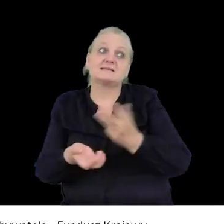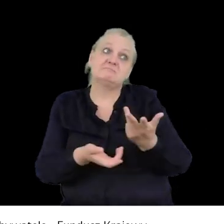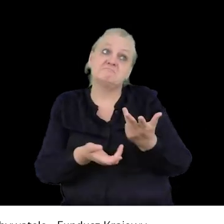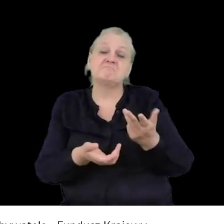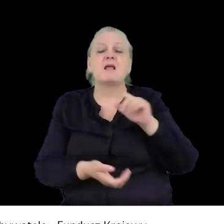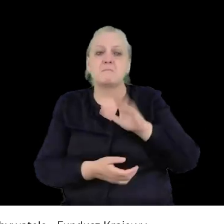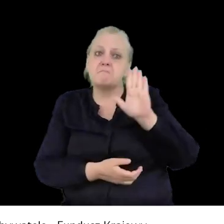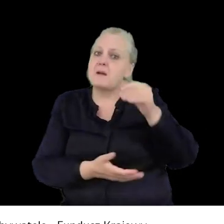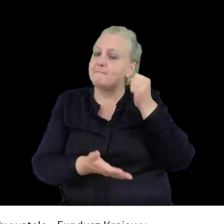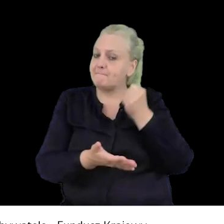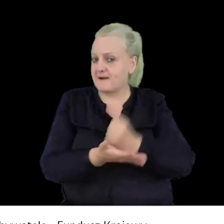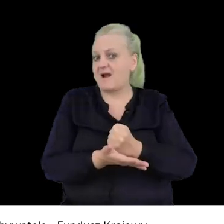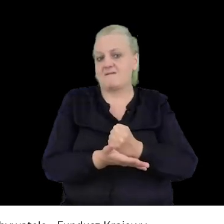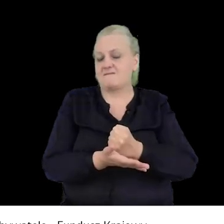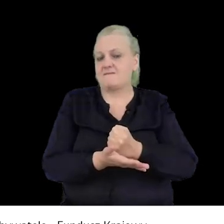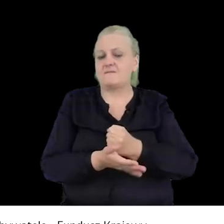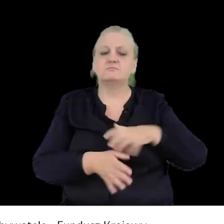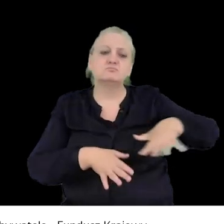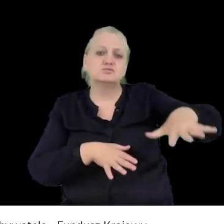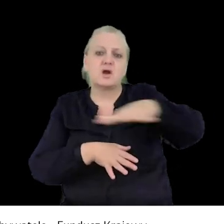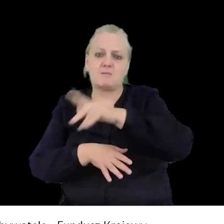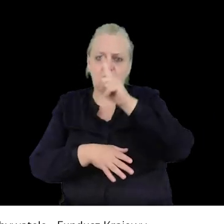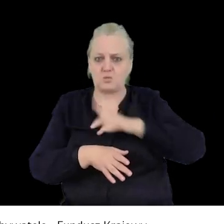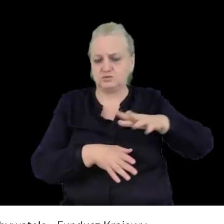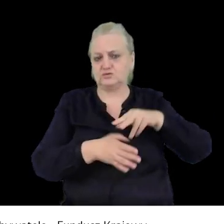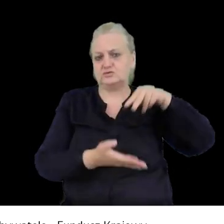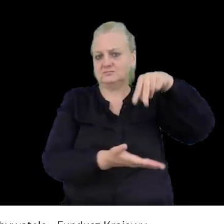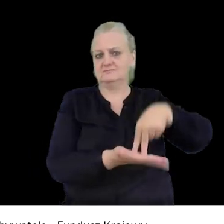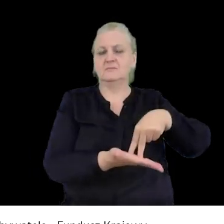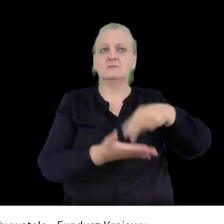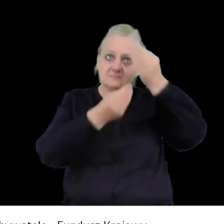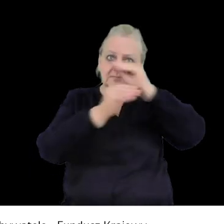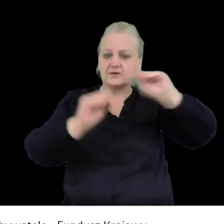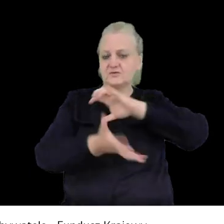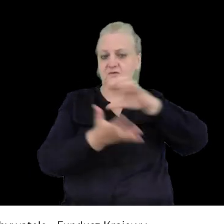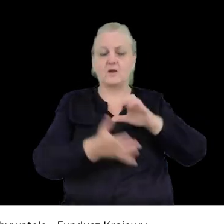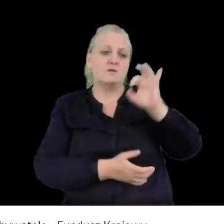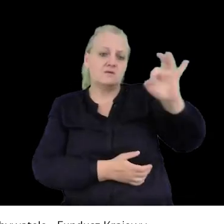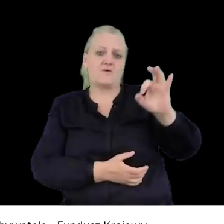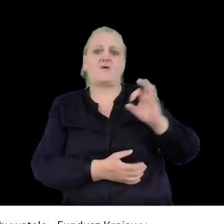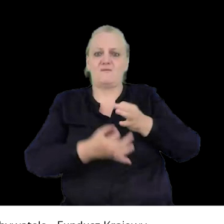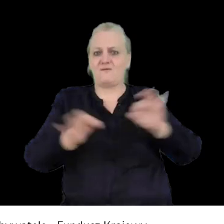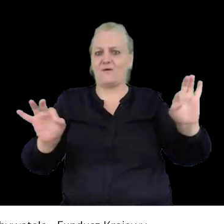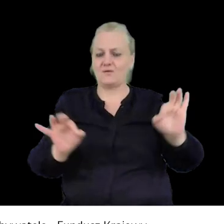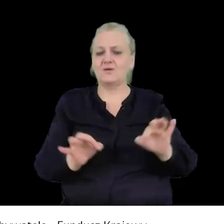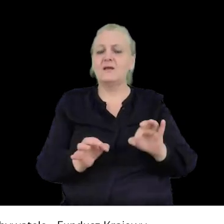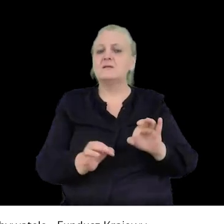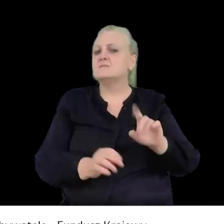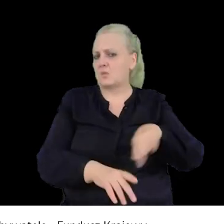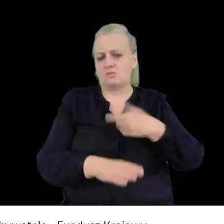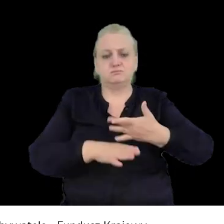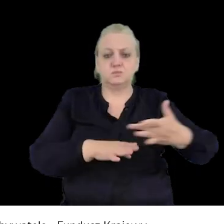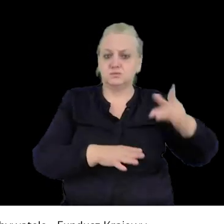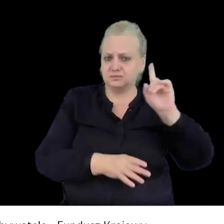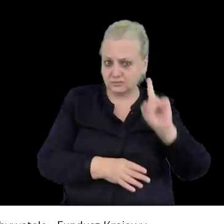ma prawo stanąć w przestrzeni publicznej i to oznajmiać światu, bo taka jest jego wolność. Tak długo, jak